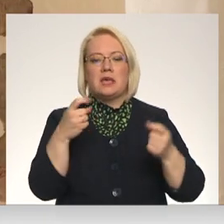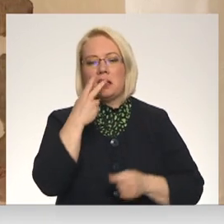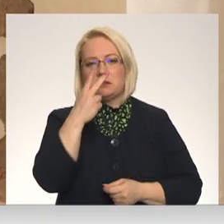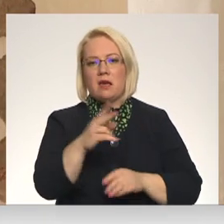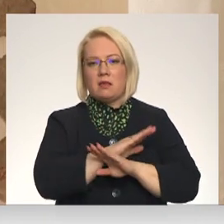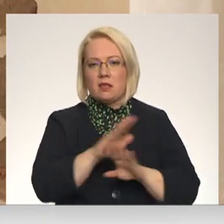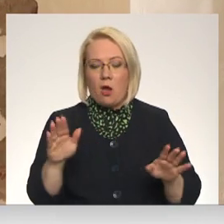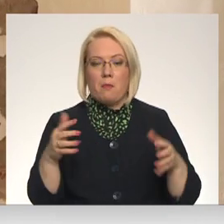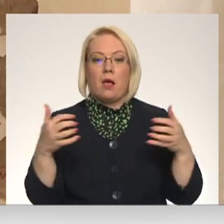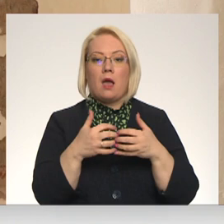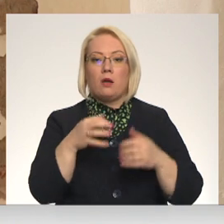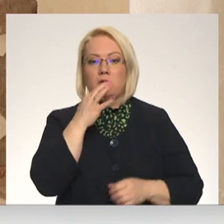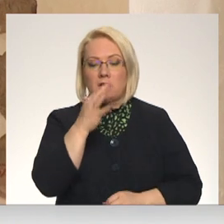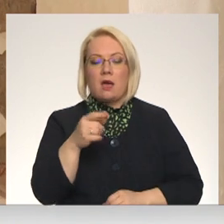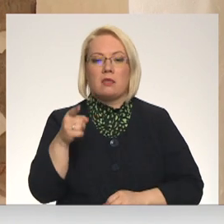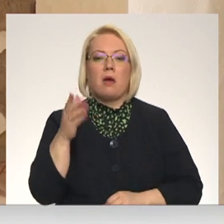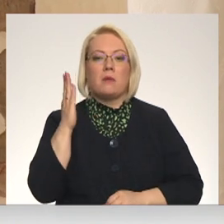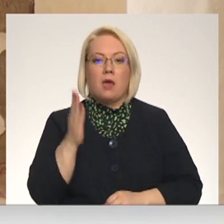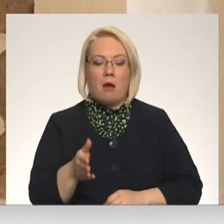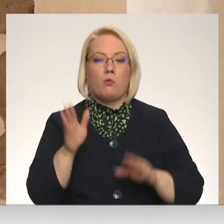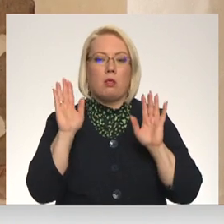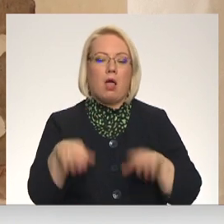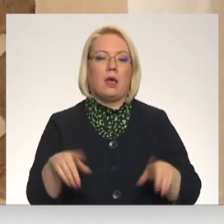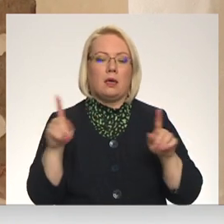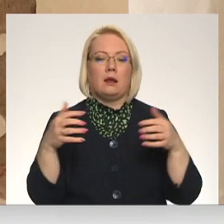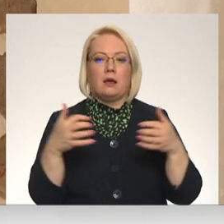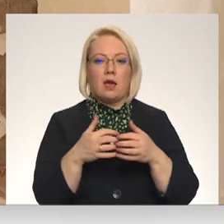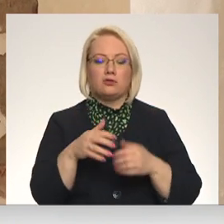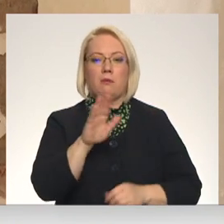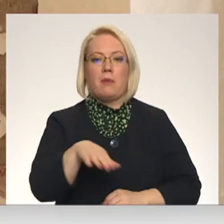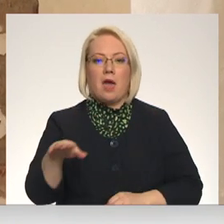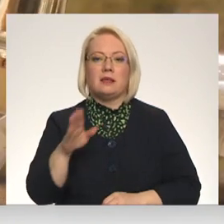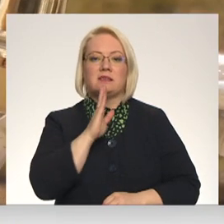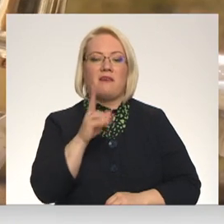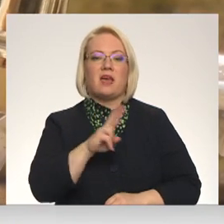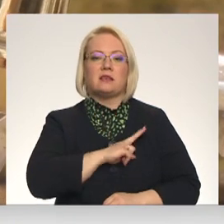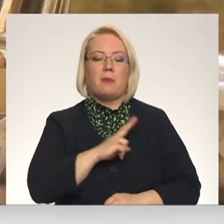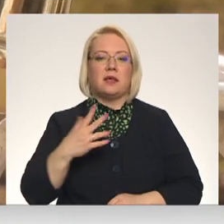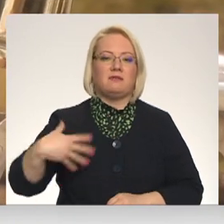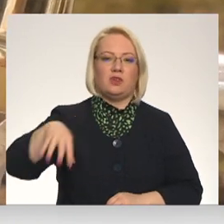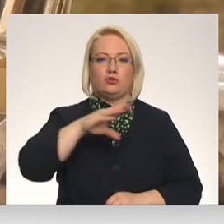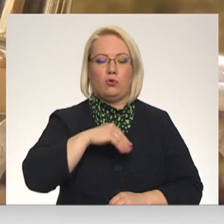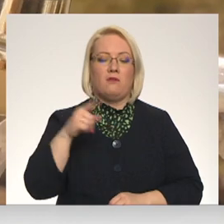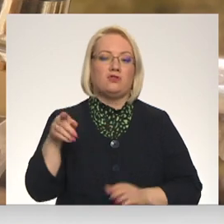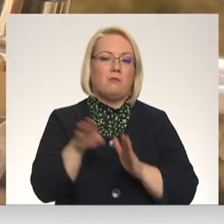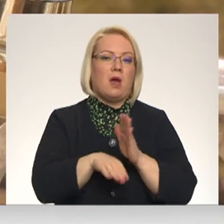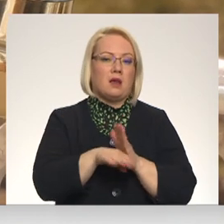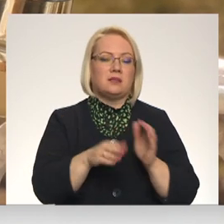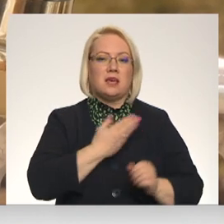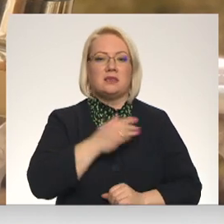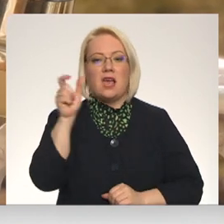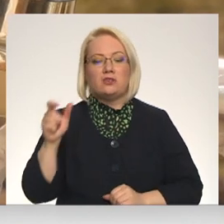par karu saka, ja tam ir jābūt, lai tad arī ir kārši. Bērnu un sievietes mirstot visur. Turklāt viņš ir pāristais iedzīvotājs